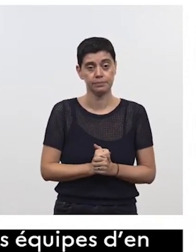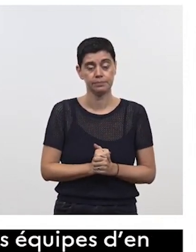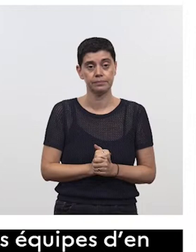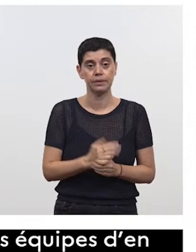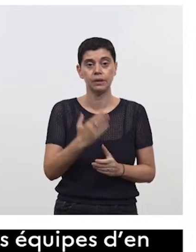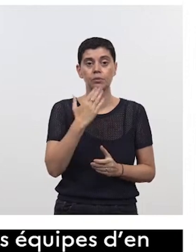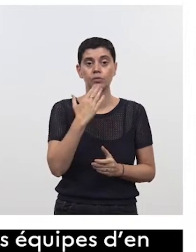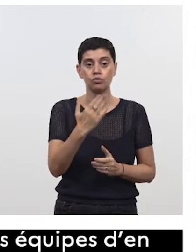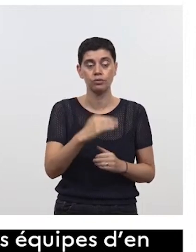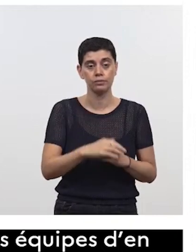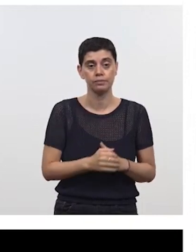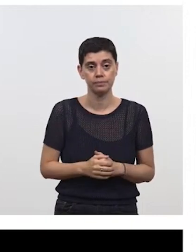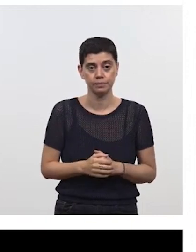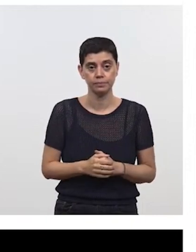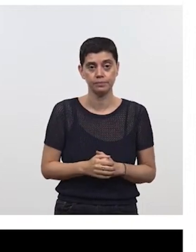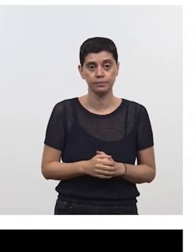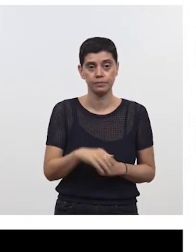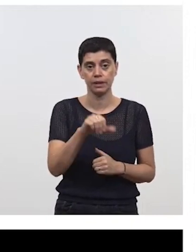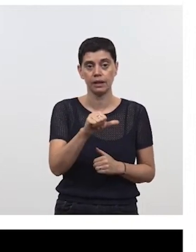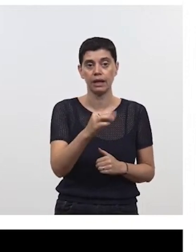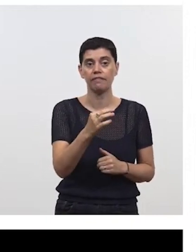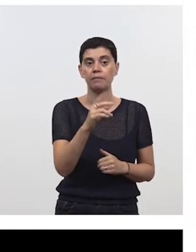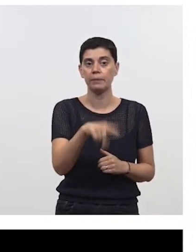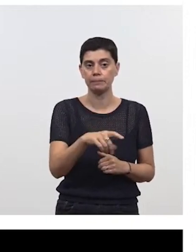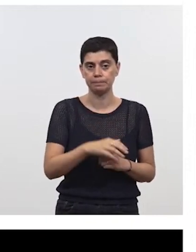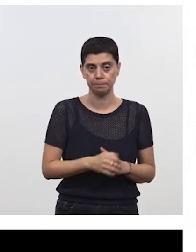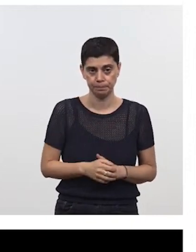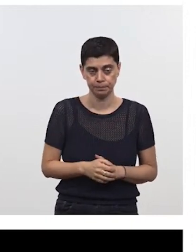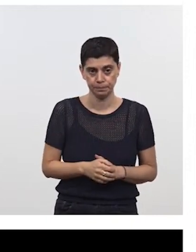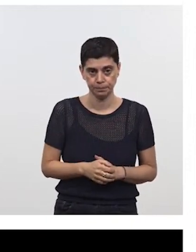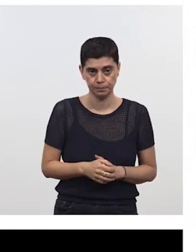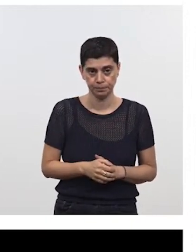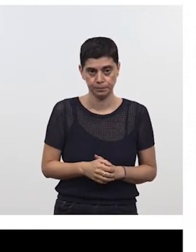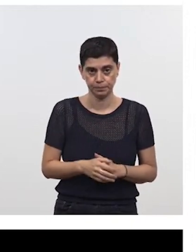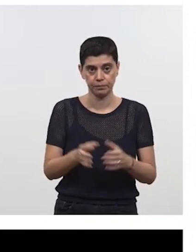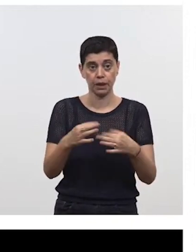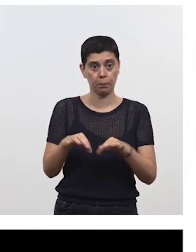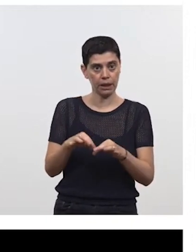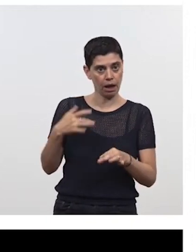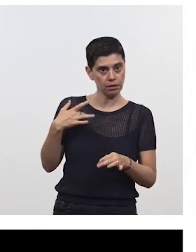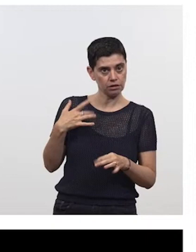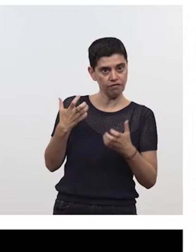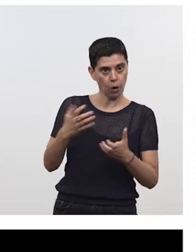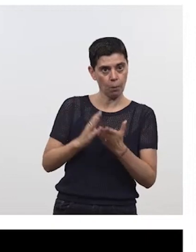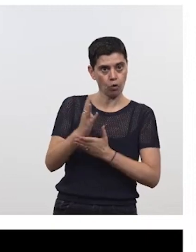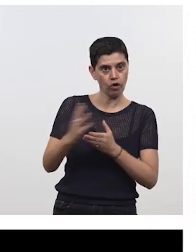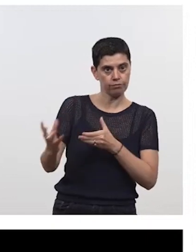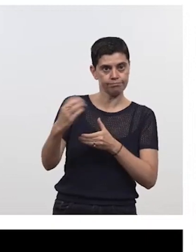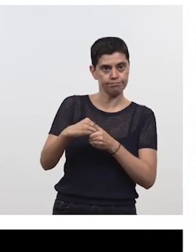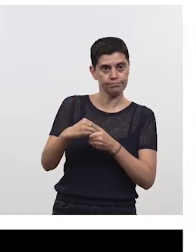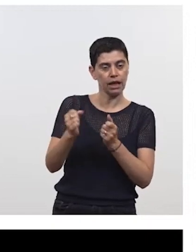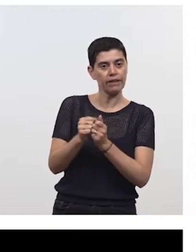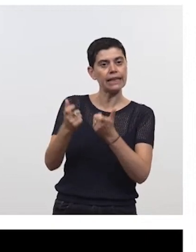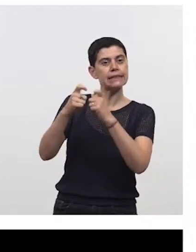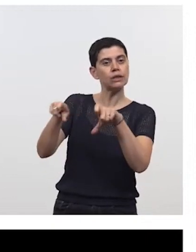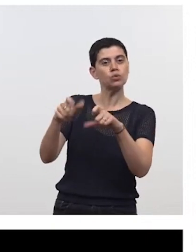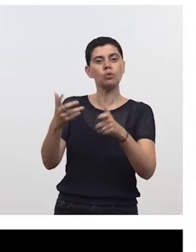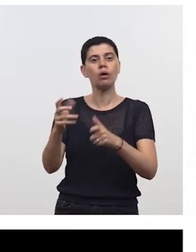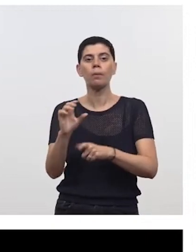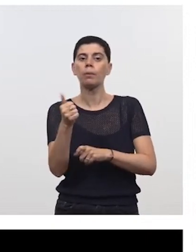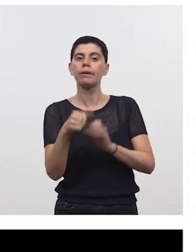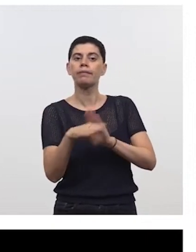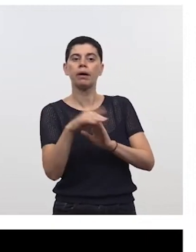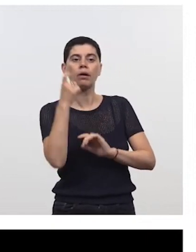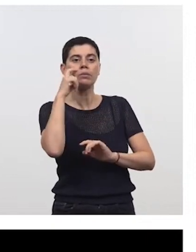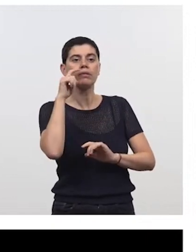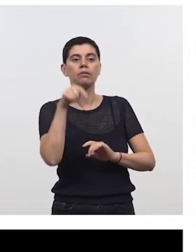Bonjour Mathieu Rabéchaud de l'AFP pour revenir sur la question de l'intégration des pays intéressés éventuellement sous le statut de'observateur dans un premier temps à